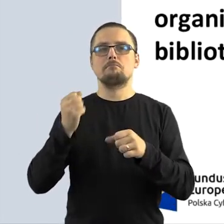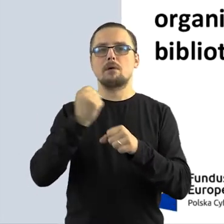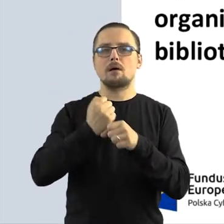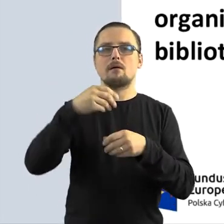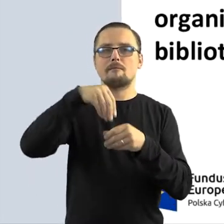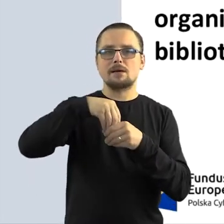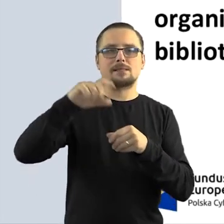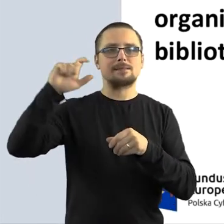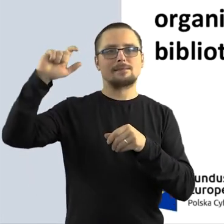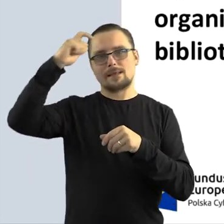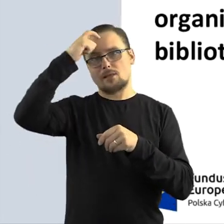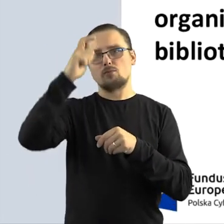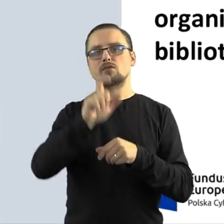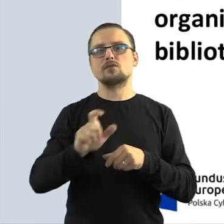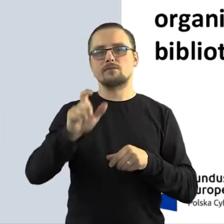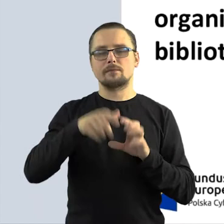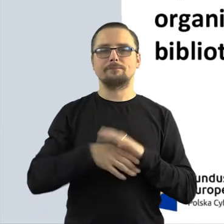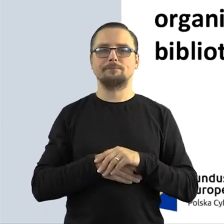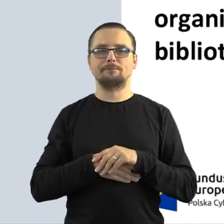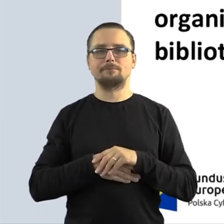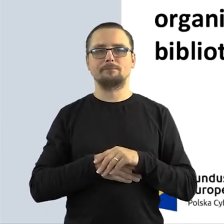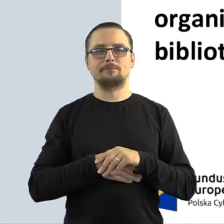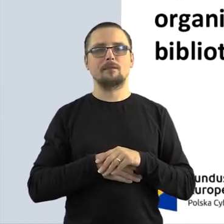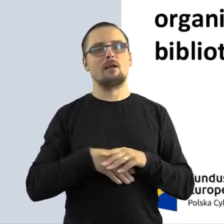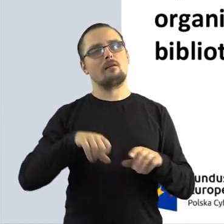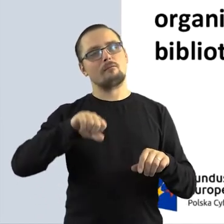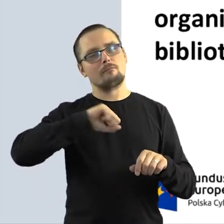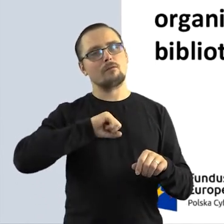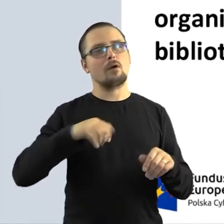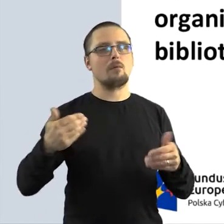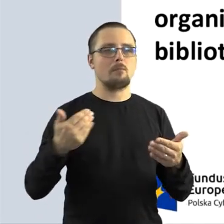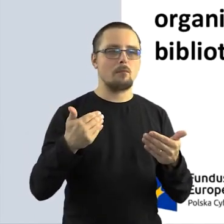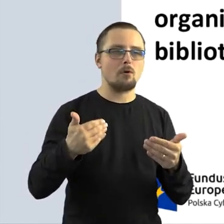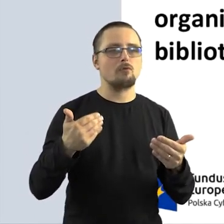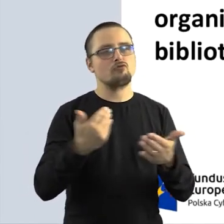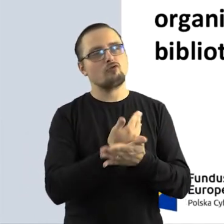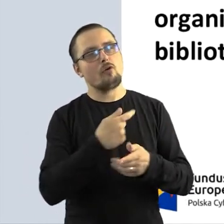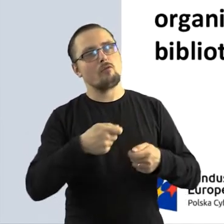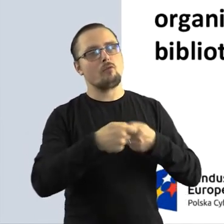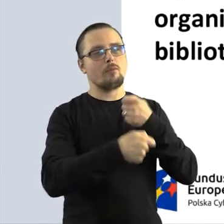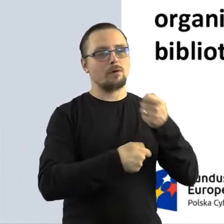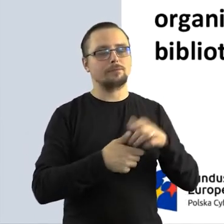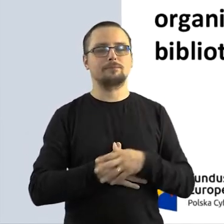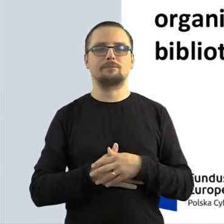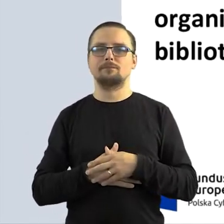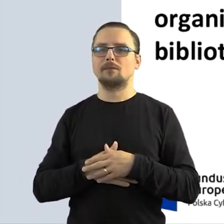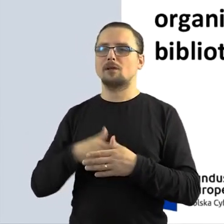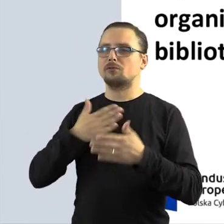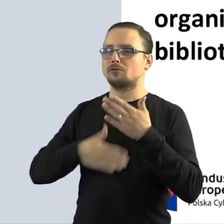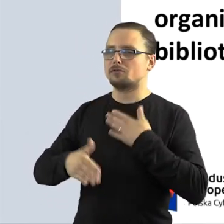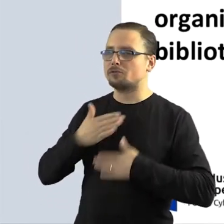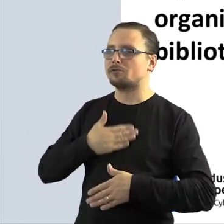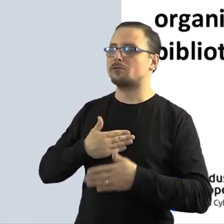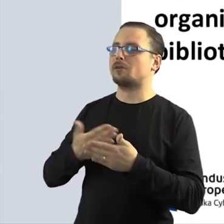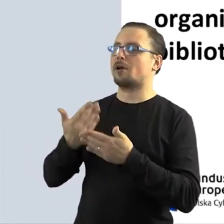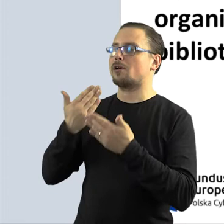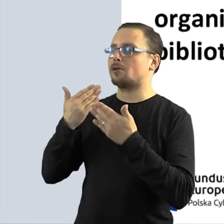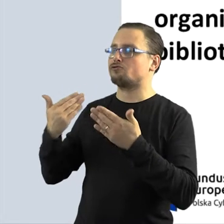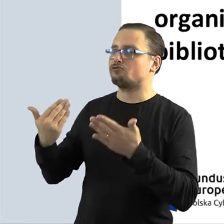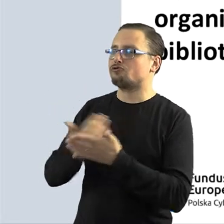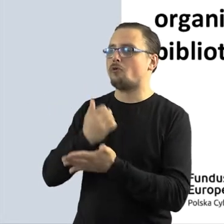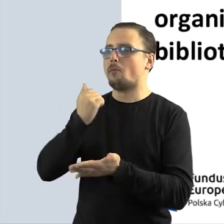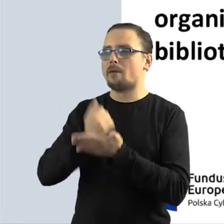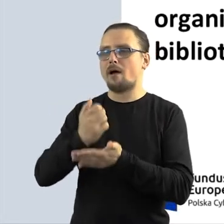Natalię Ciebie dzisiaj gościć i cieszę się, że znowu możemy w Spoedzie współpracować. Dziękuję za zaproszenie i cieszę się, że znowu prawa autorskie